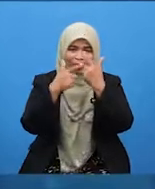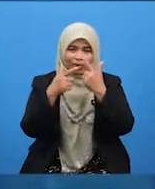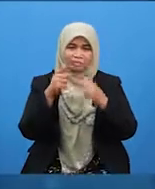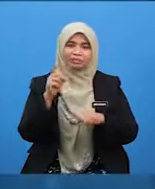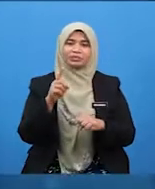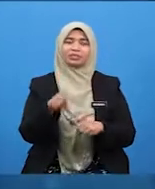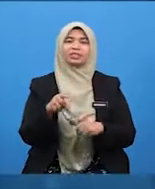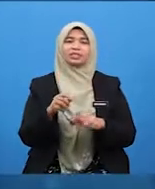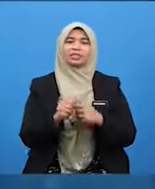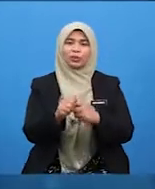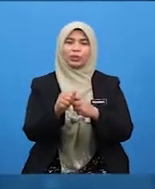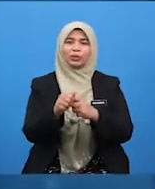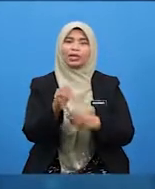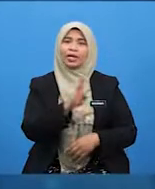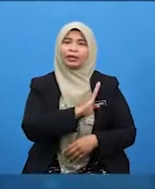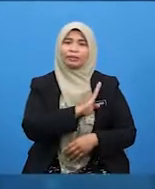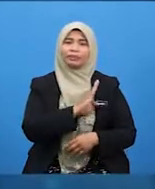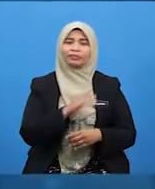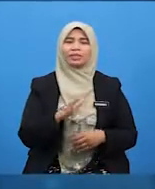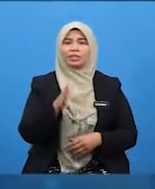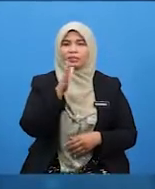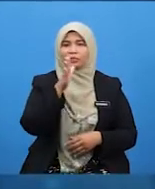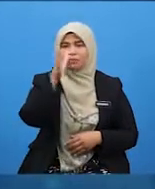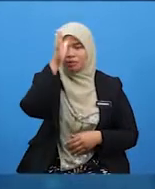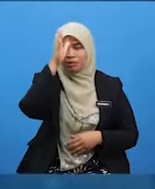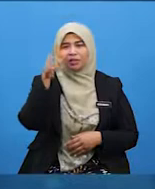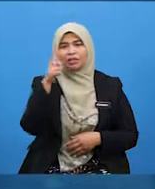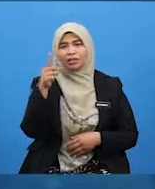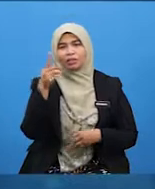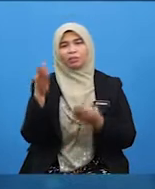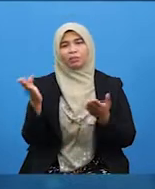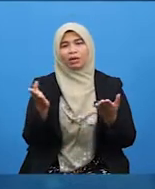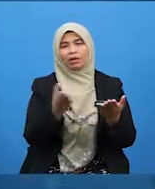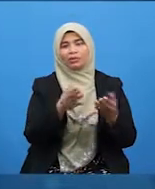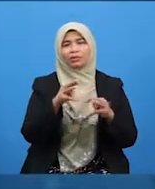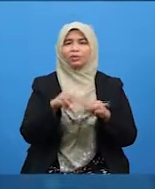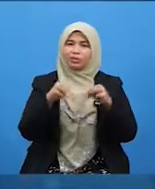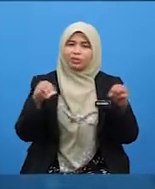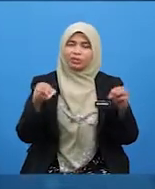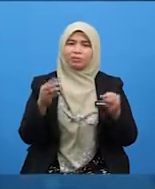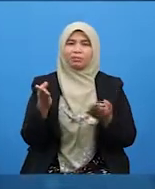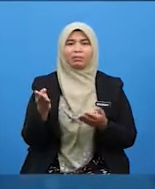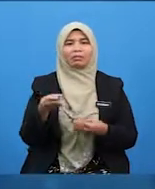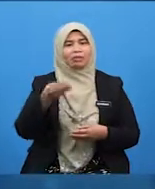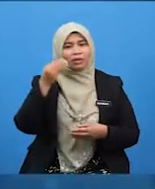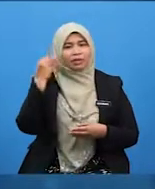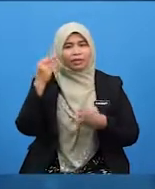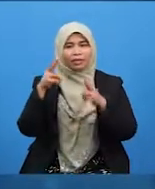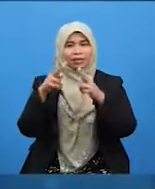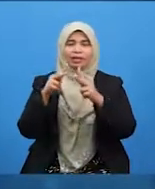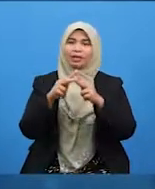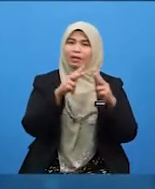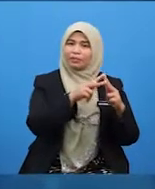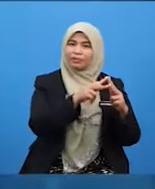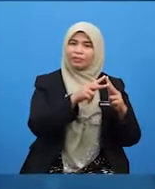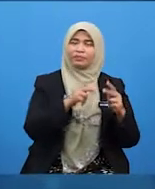-murid. Ibu bapa sering membawa murid-murid balik kampung bila cuti panjang